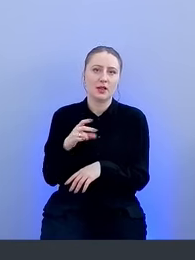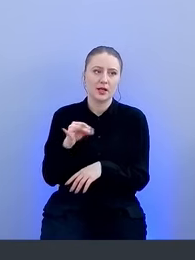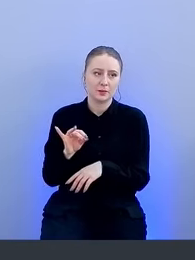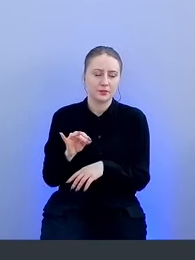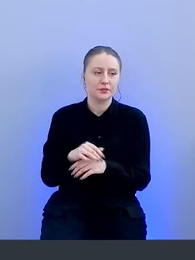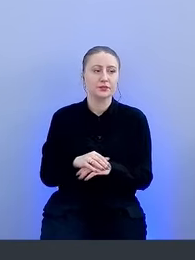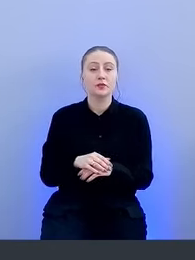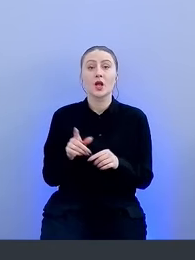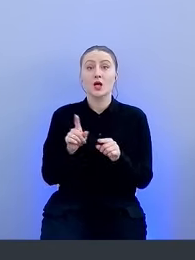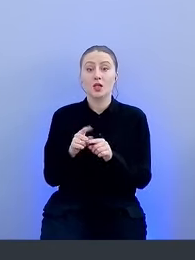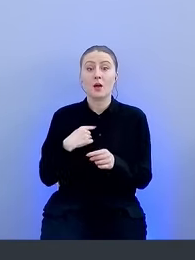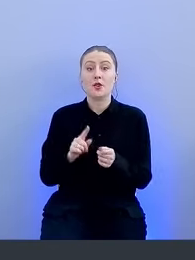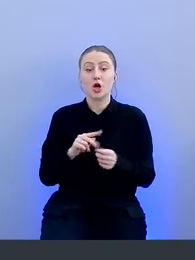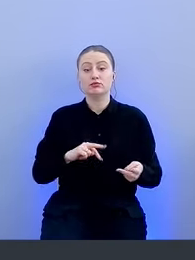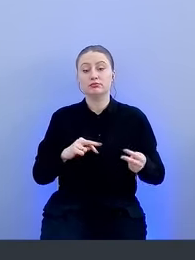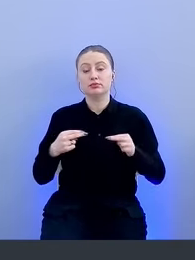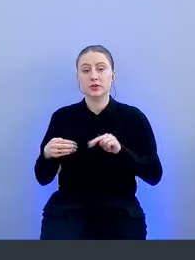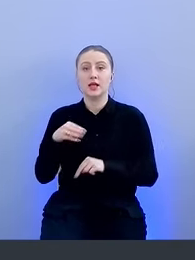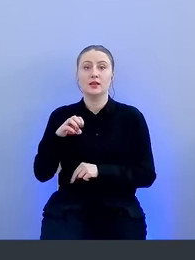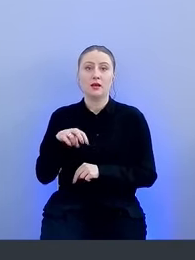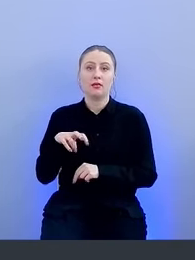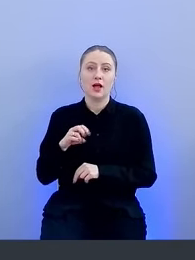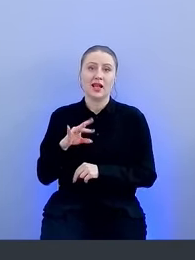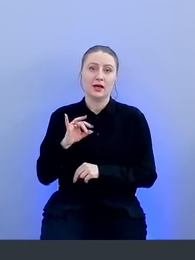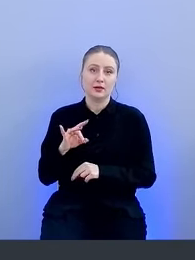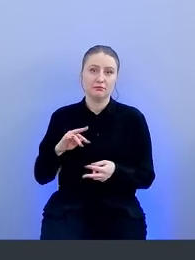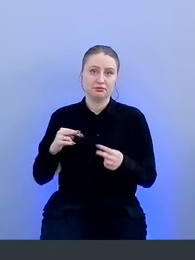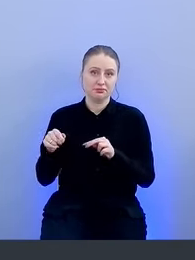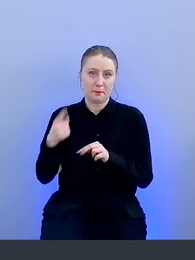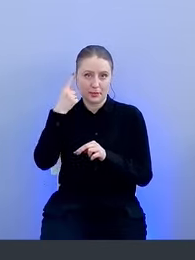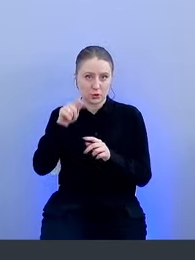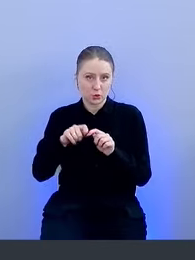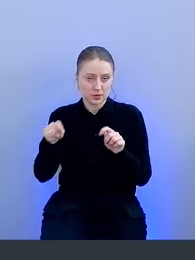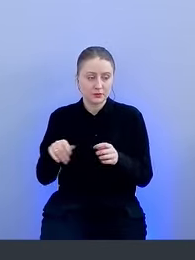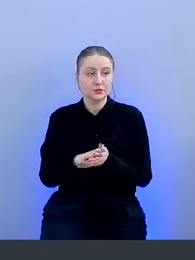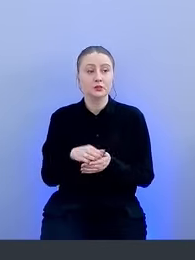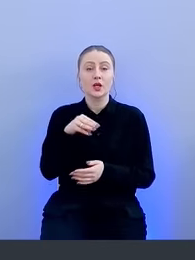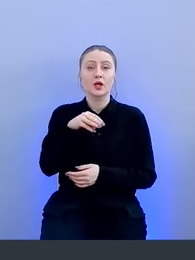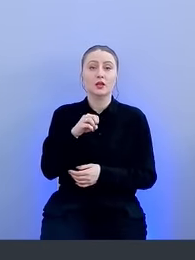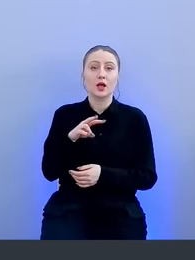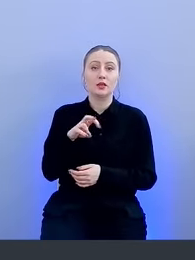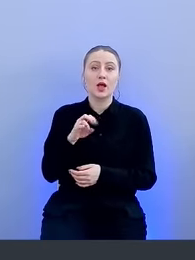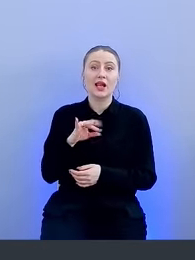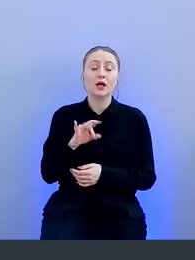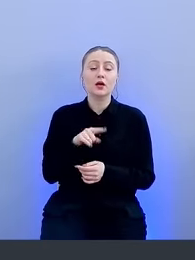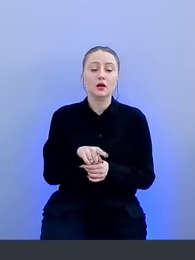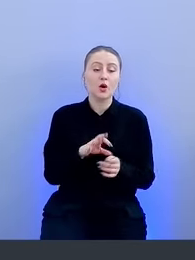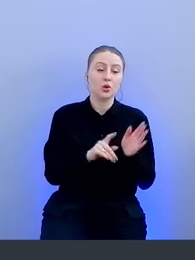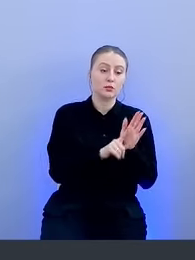Так мы пришли к созданию тоннелира. Тоннелир от момента идеи до реализации